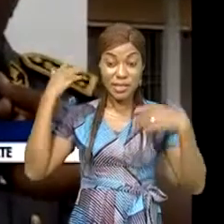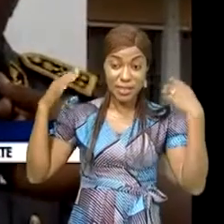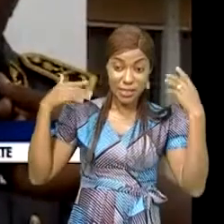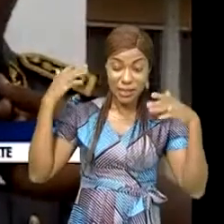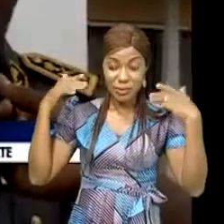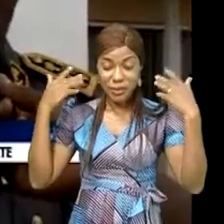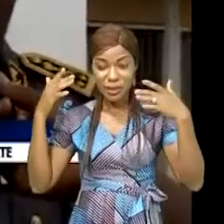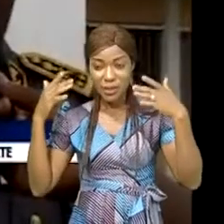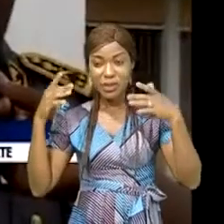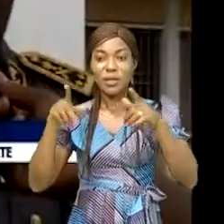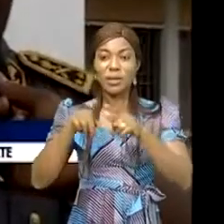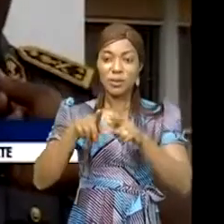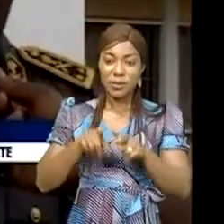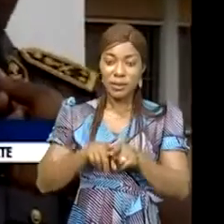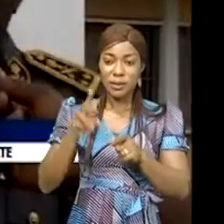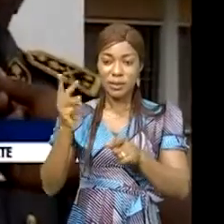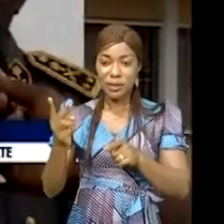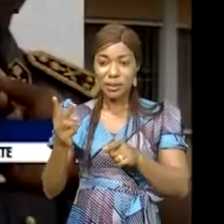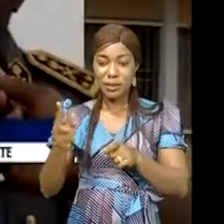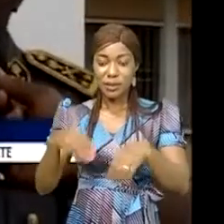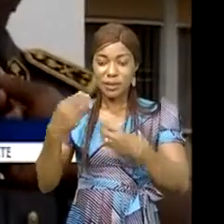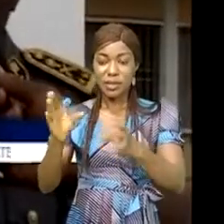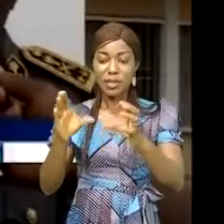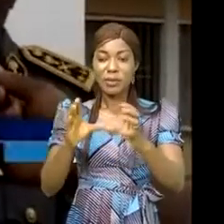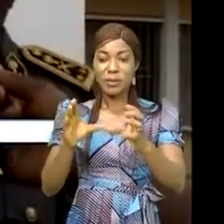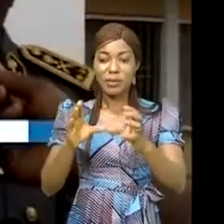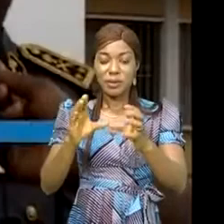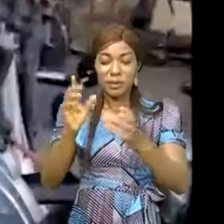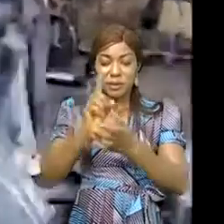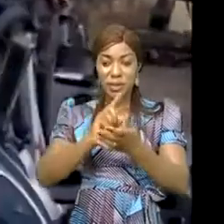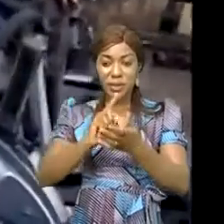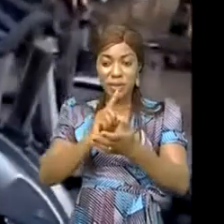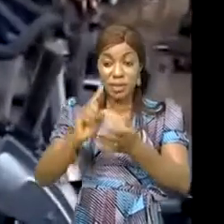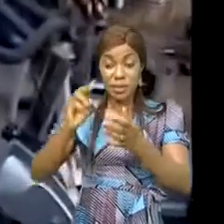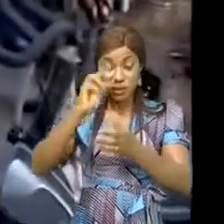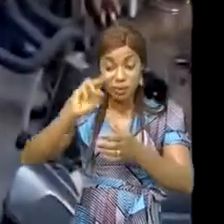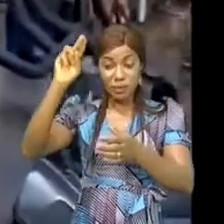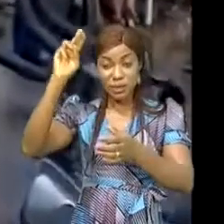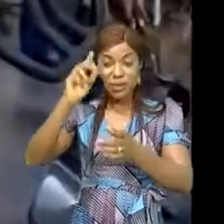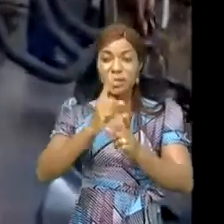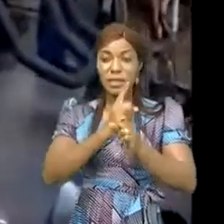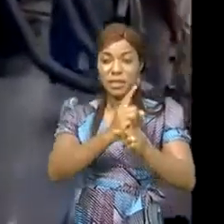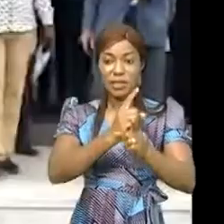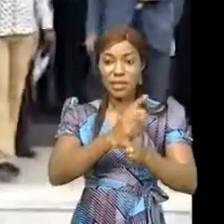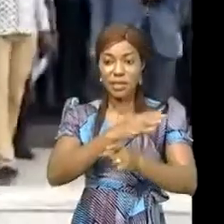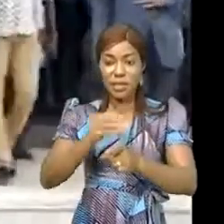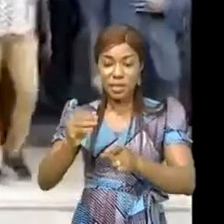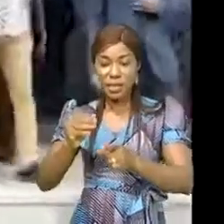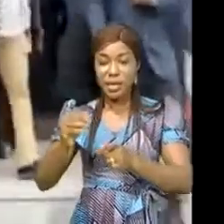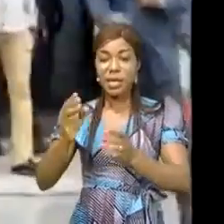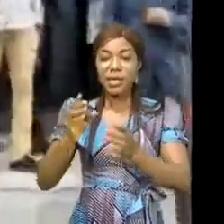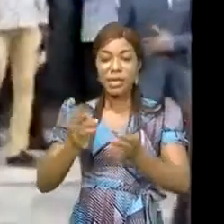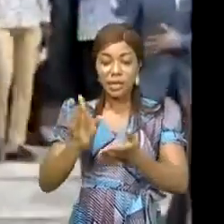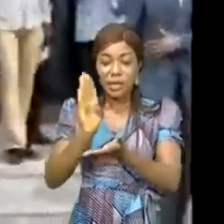dans notre institution, à savoir le brevet d'études supérieures de sécurité et le diplôme état-major des forces de sécurité.